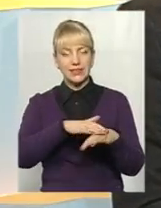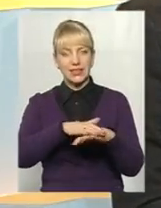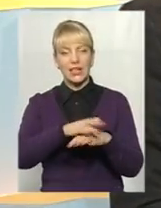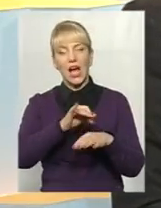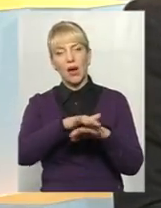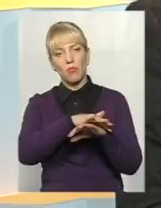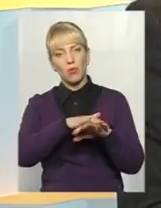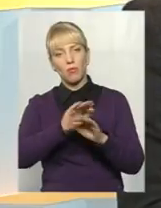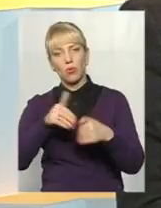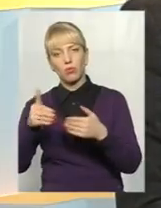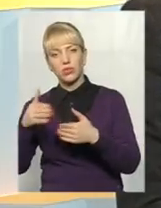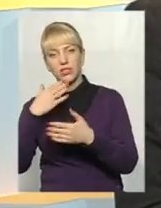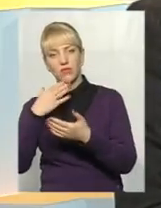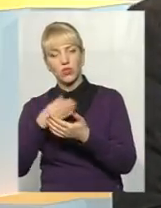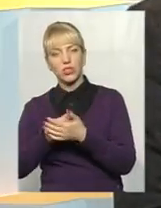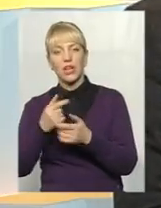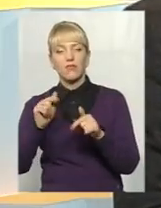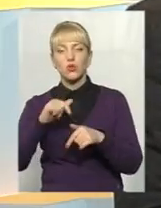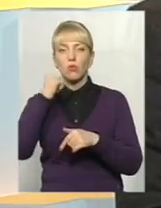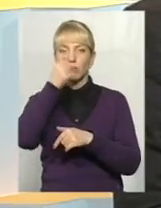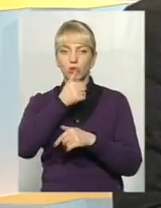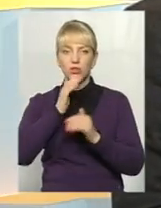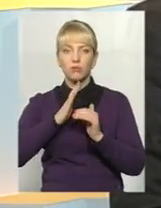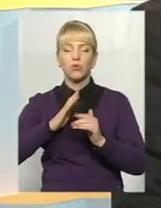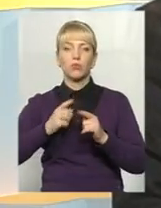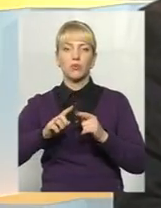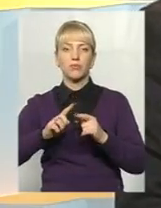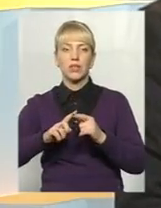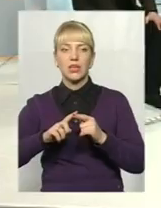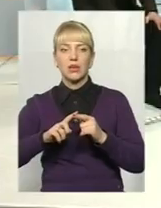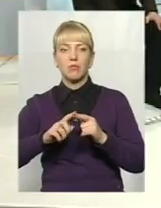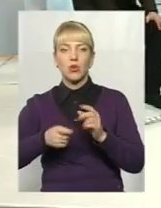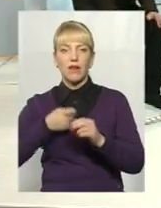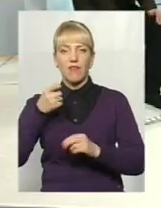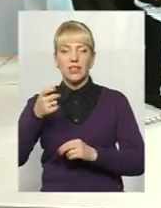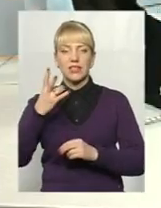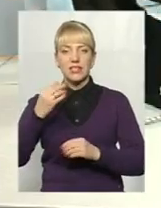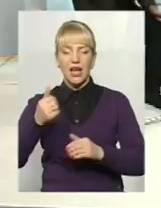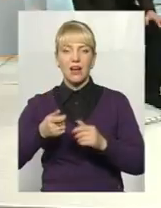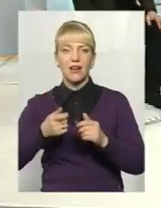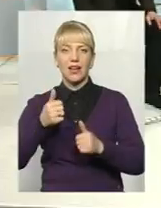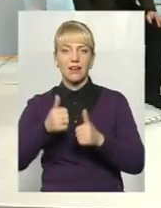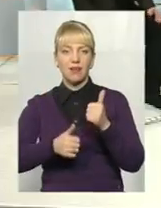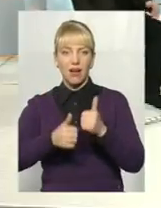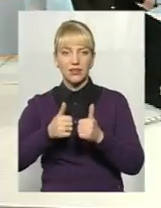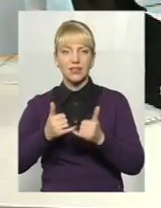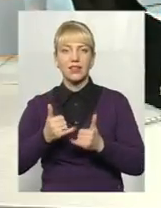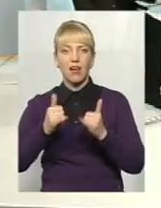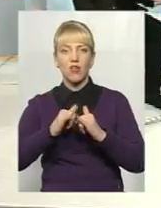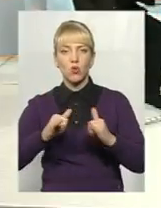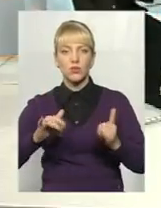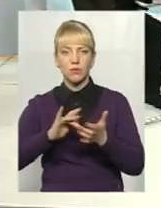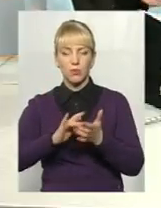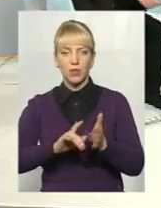році ми зараз будемо подаватися на грант теж для розвитку туризму. Величезні пропозиції, починаючи від